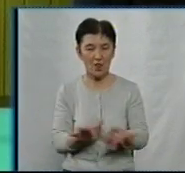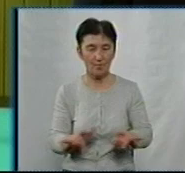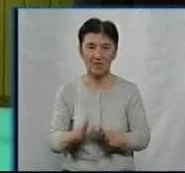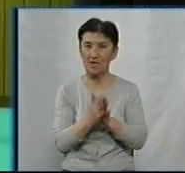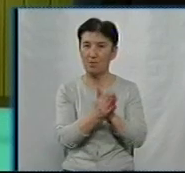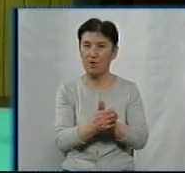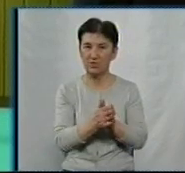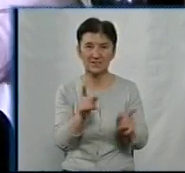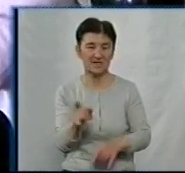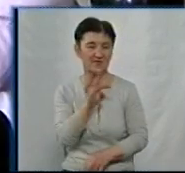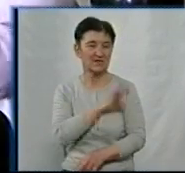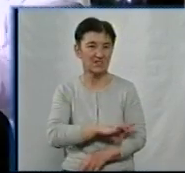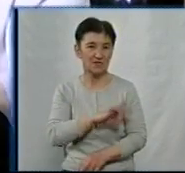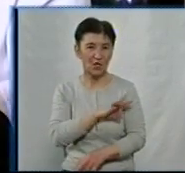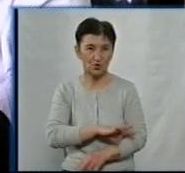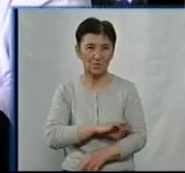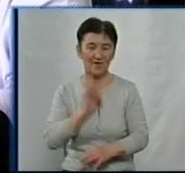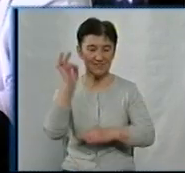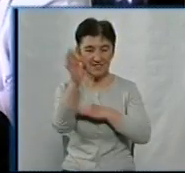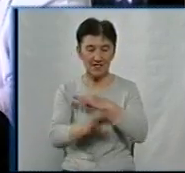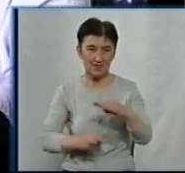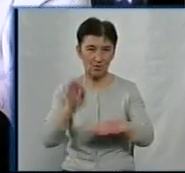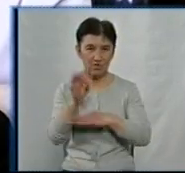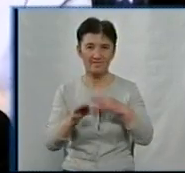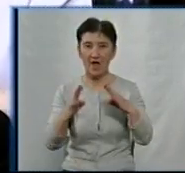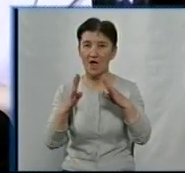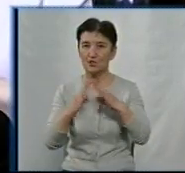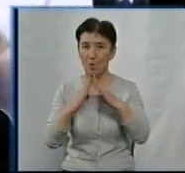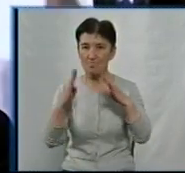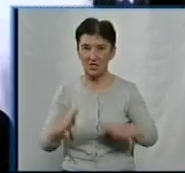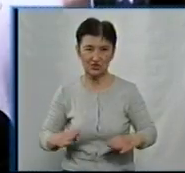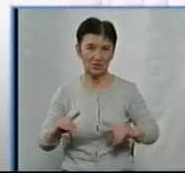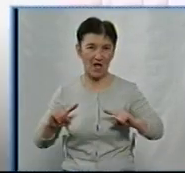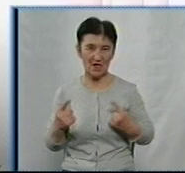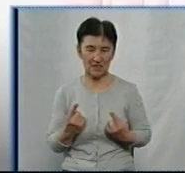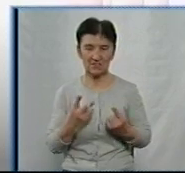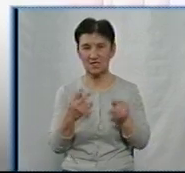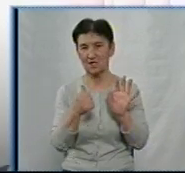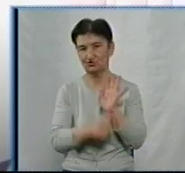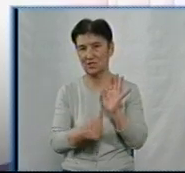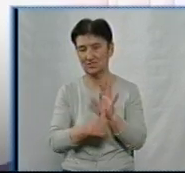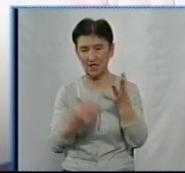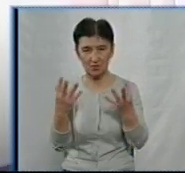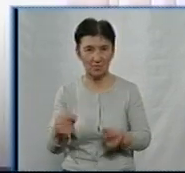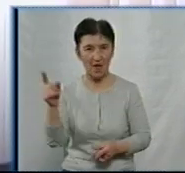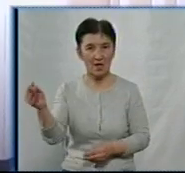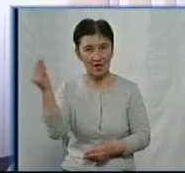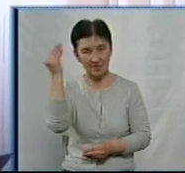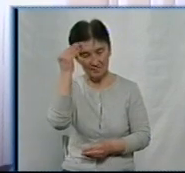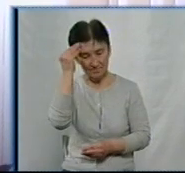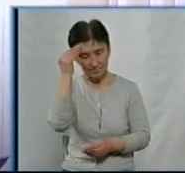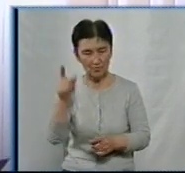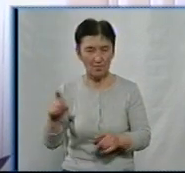суд застосувати щодо Артема Бондаренка цілодобовий домашній арешт на 60 діб. Бондаренко Артем Сергійович підозрюється в чиненні кримінального